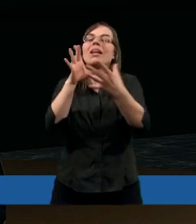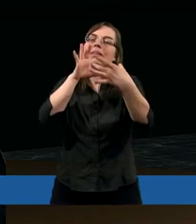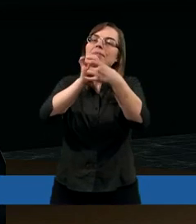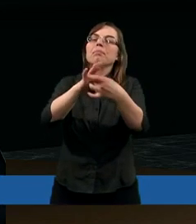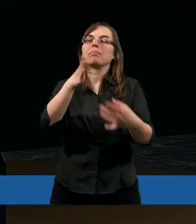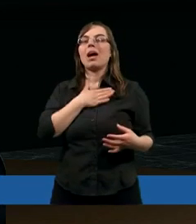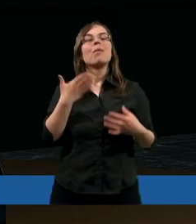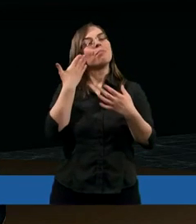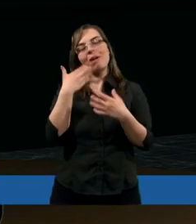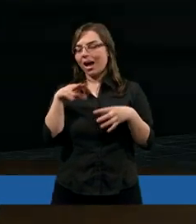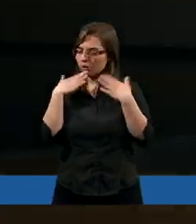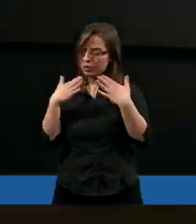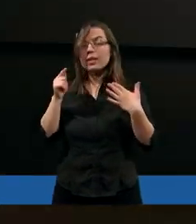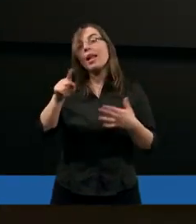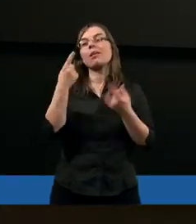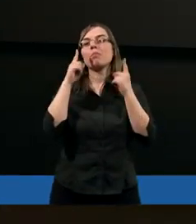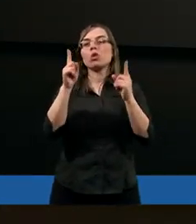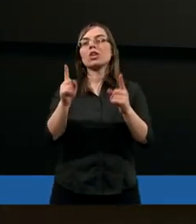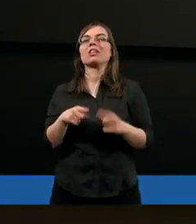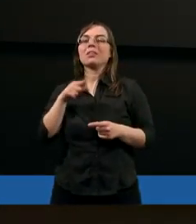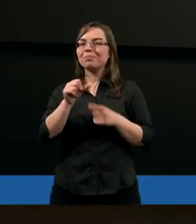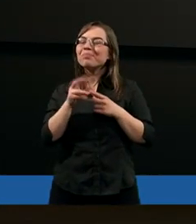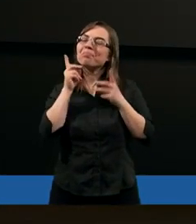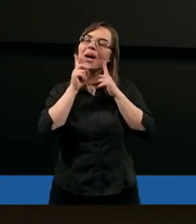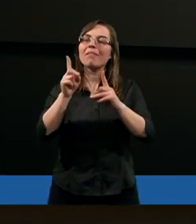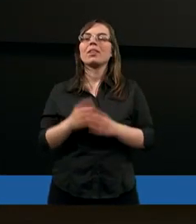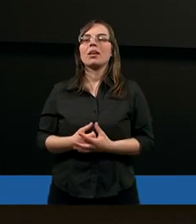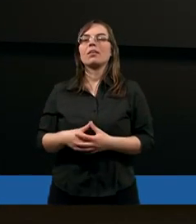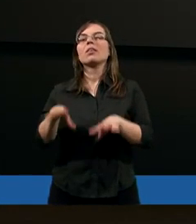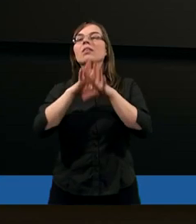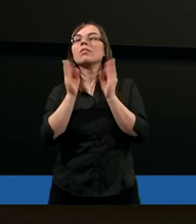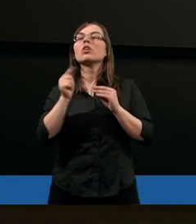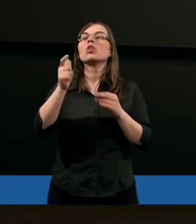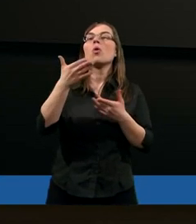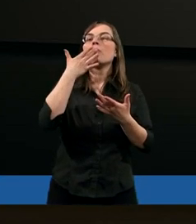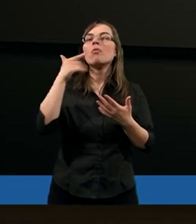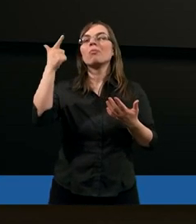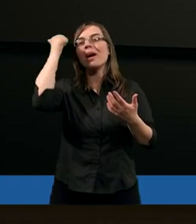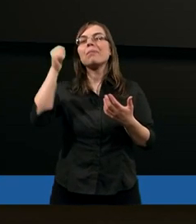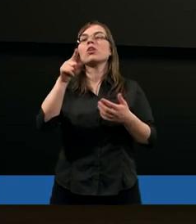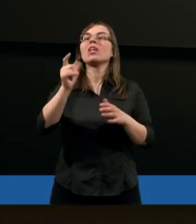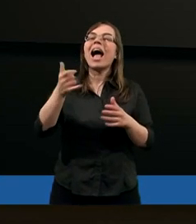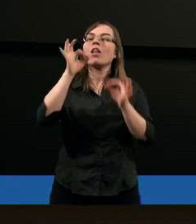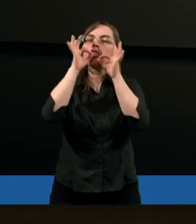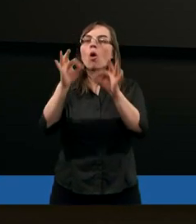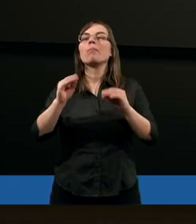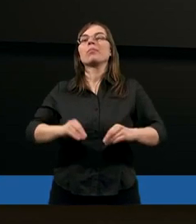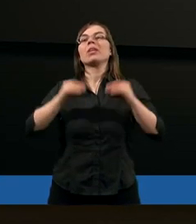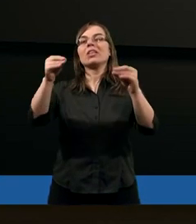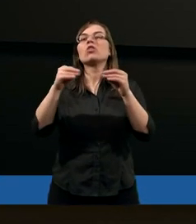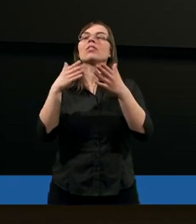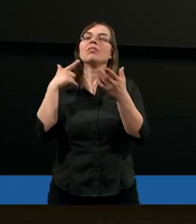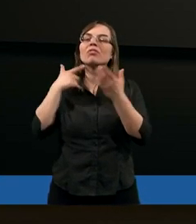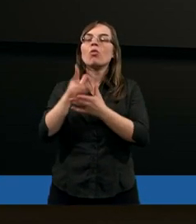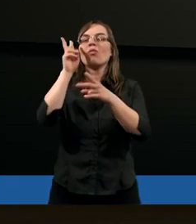Dziękuję za to doświadczenie. Czy ktoś z Was jeszcze może króciutko powiedzieć o tym jak dobrze przerzucić ciężar